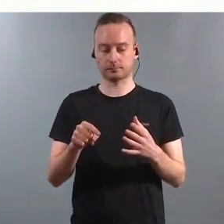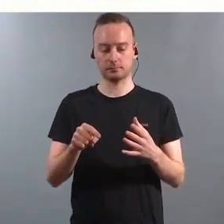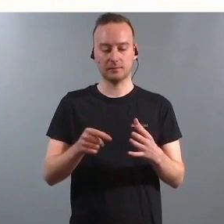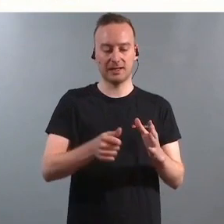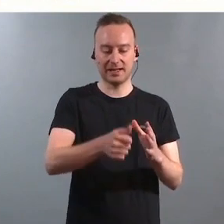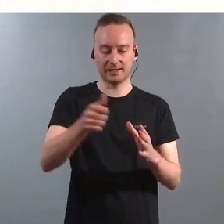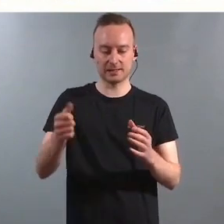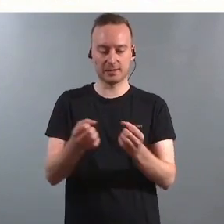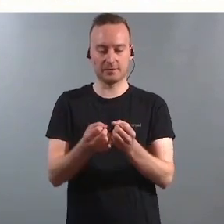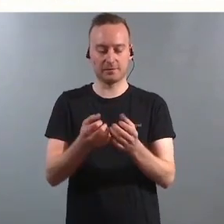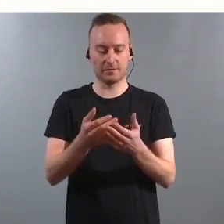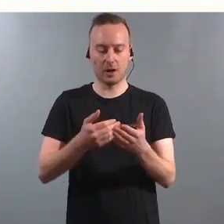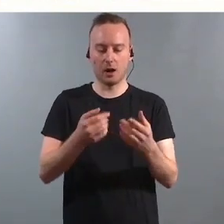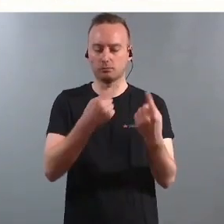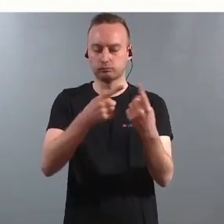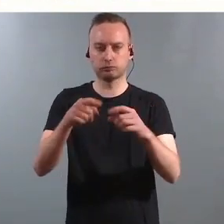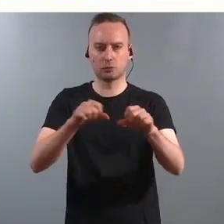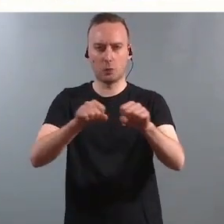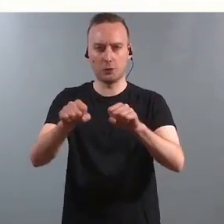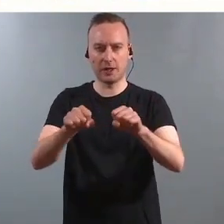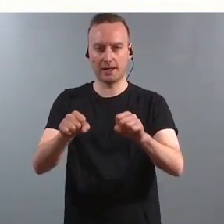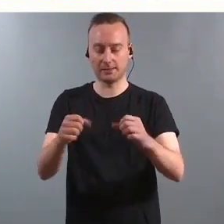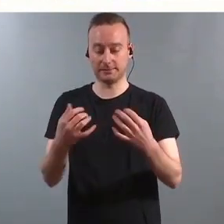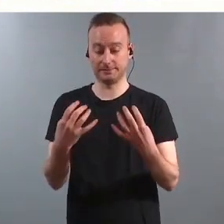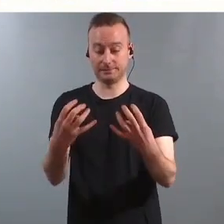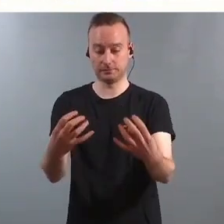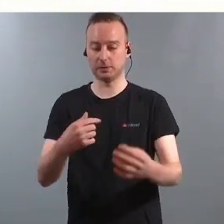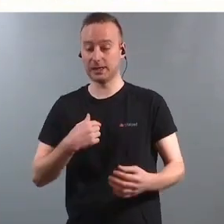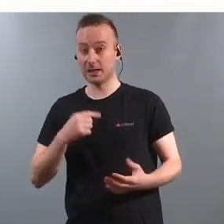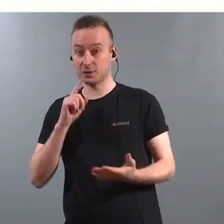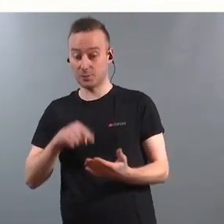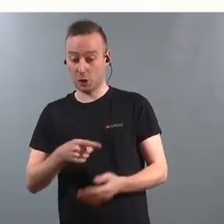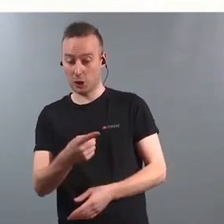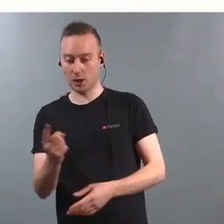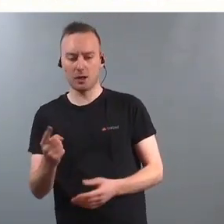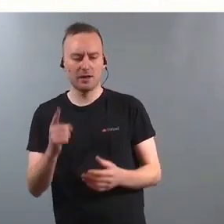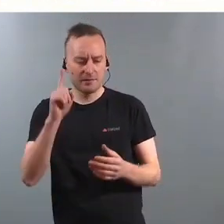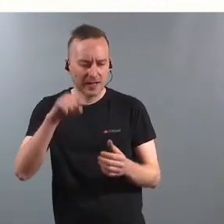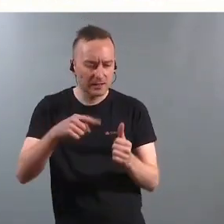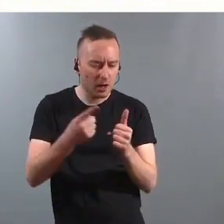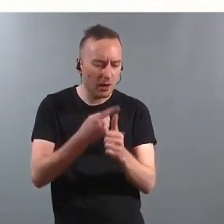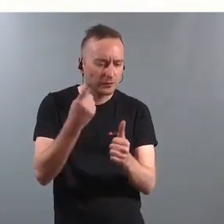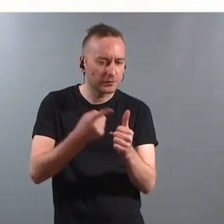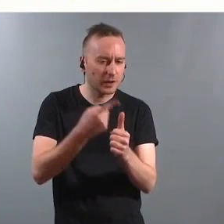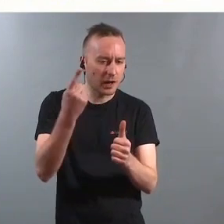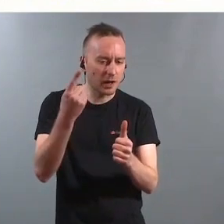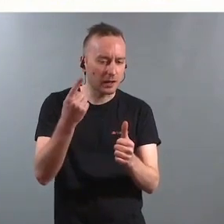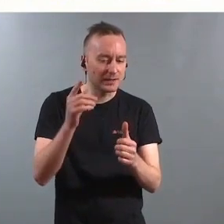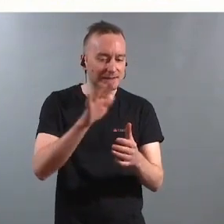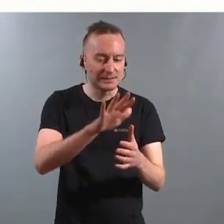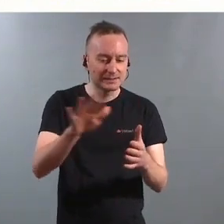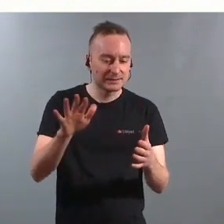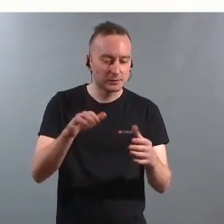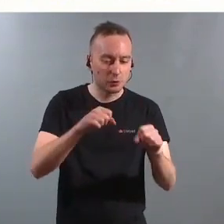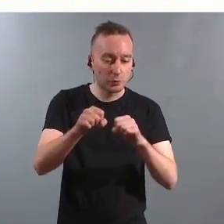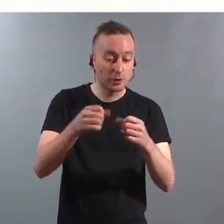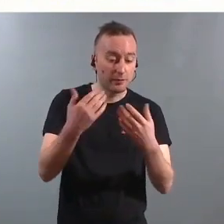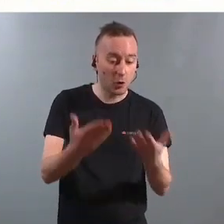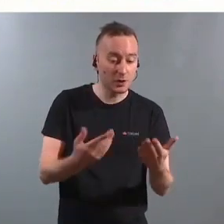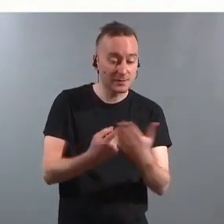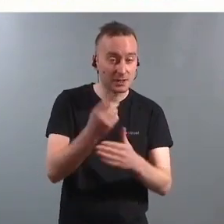forskjellige kommuner. Og da stilte jeg følgende spørsmål. Vet dere hvor mange i kommunen dere som får spesialundervisning?